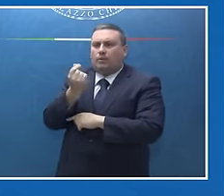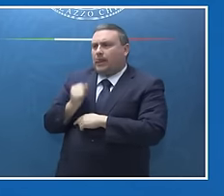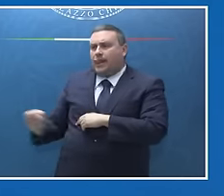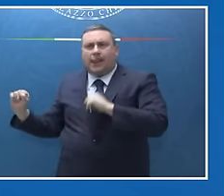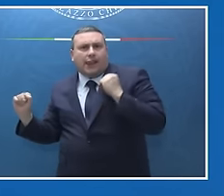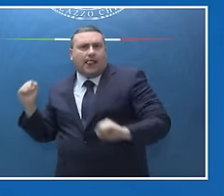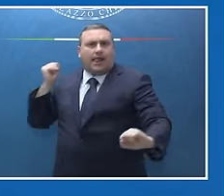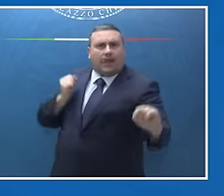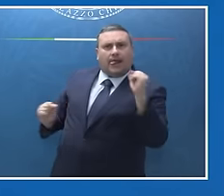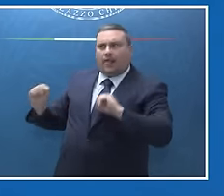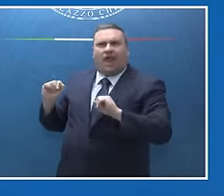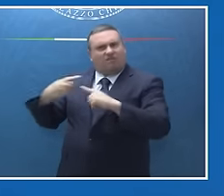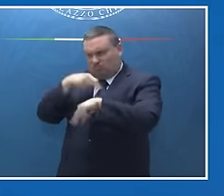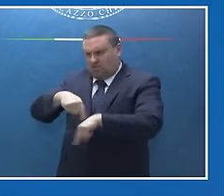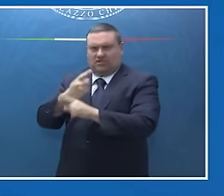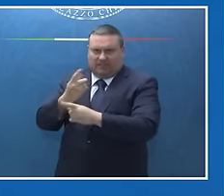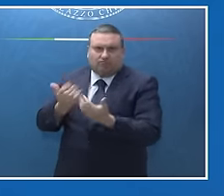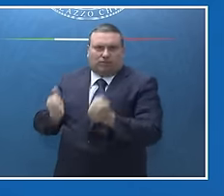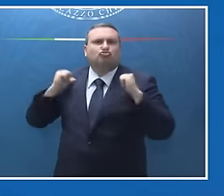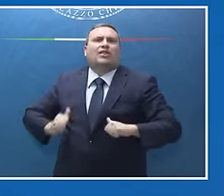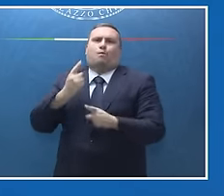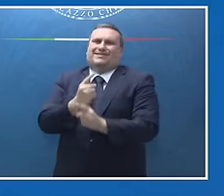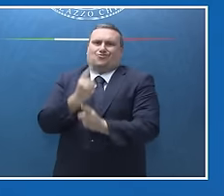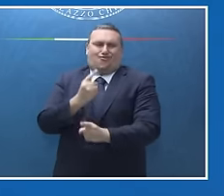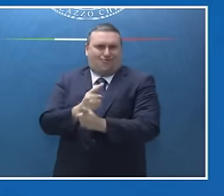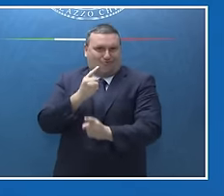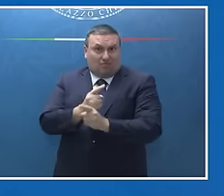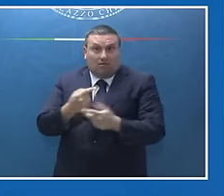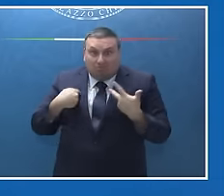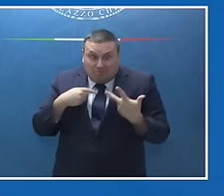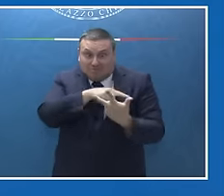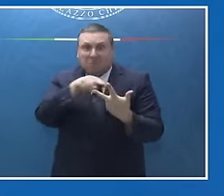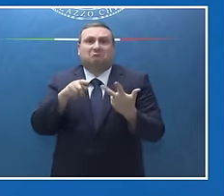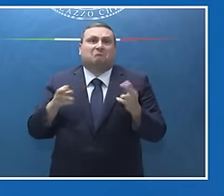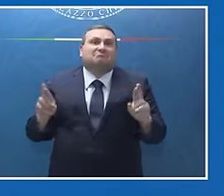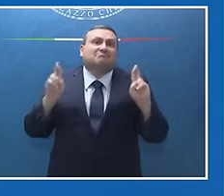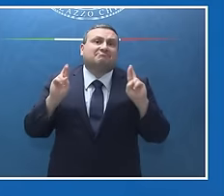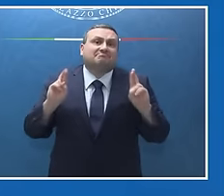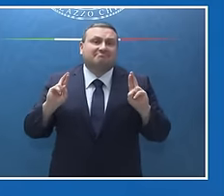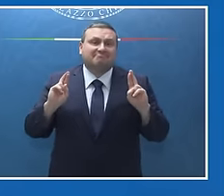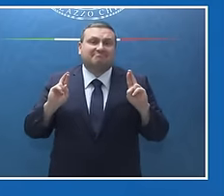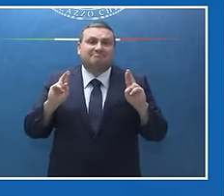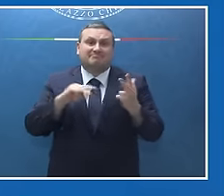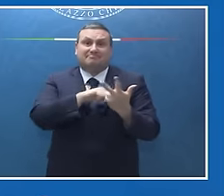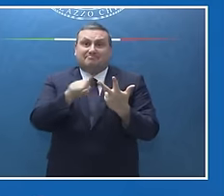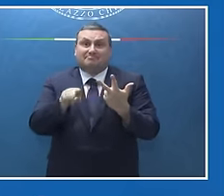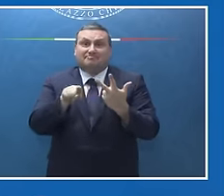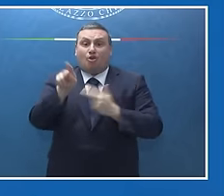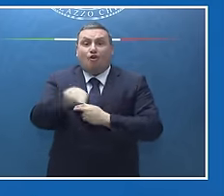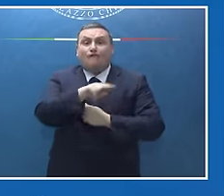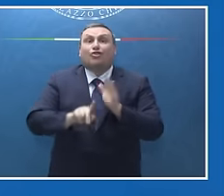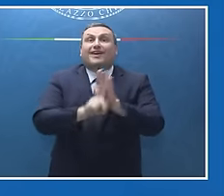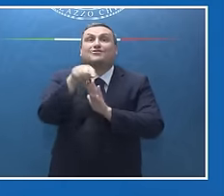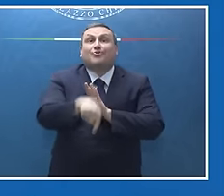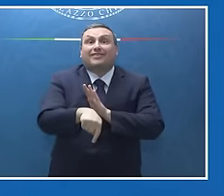di priorità delle quali si è occupata molto negli anni passati e io spero che questo messaggio possa essere compreso perché poi i